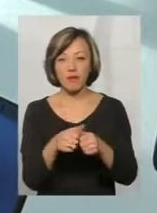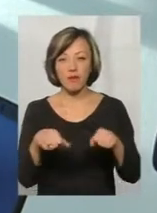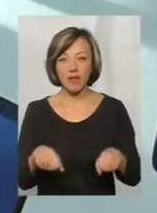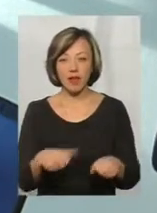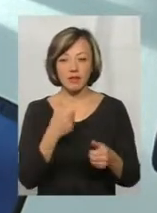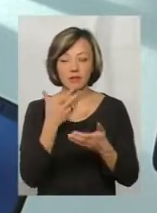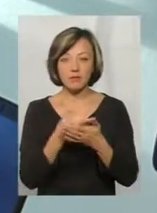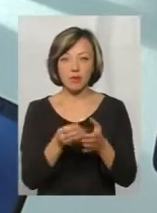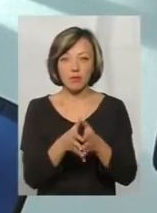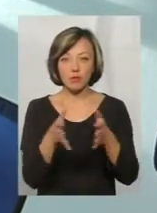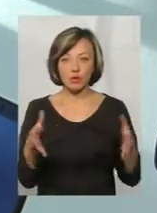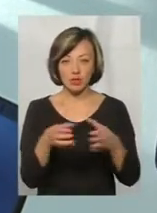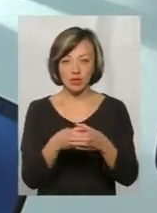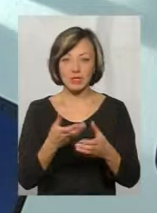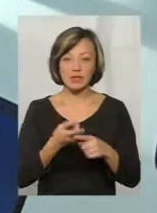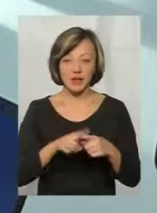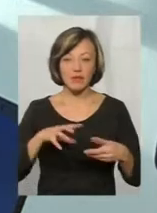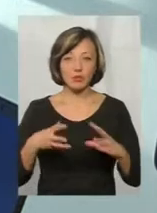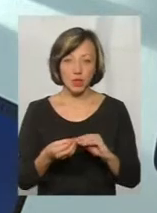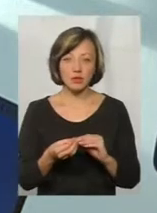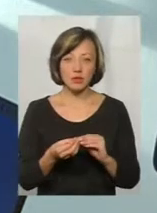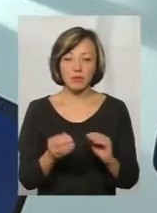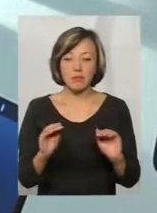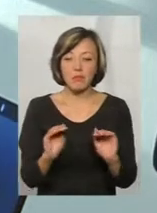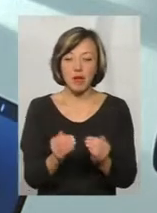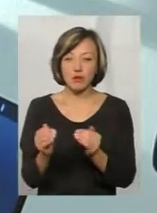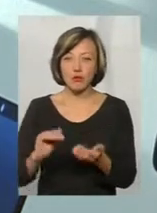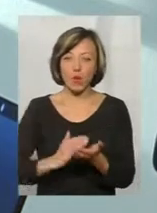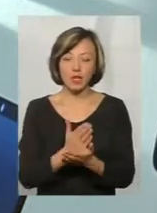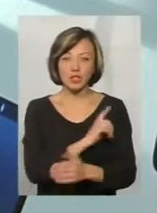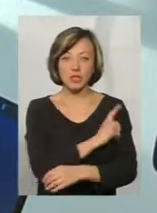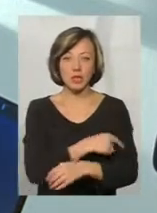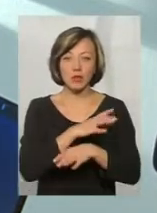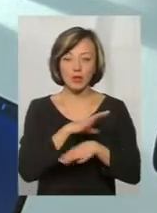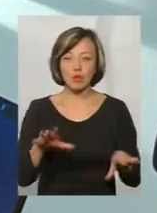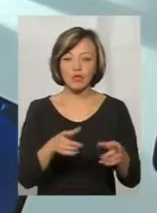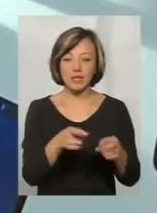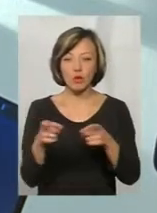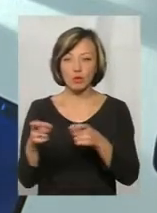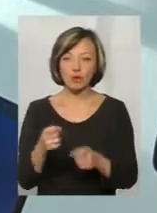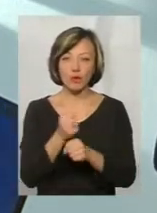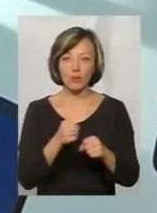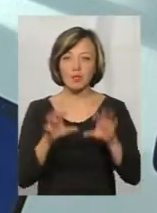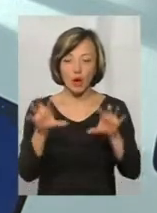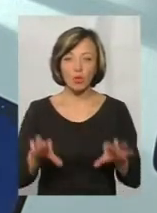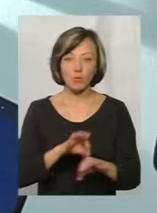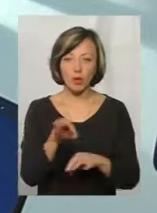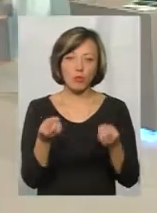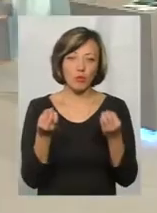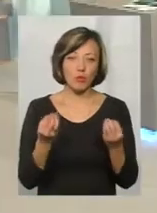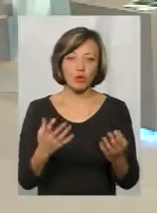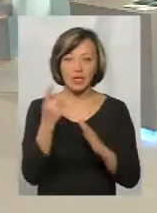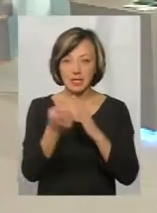більшістю. Тобто це нам дає в результаті, що менші політичні сили, які не були залучені до вироблення такого законопроекту, вони просто